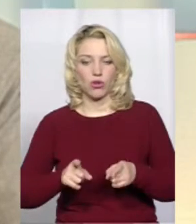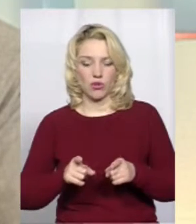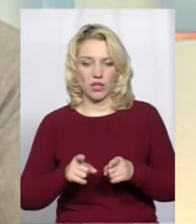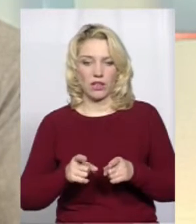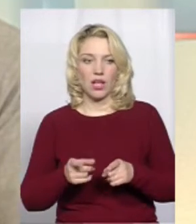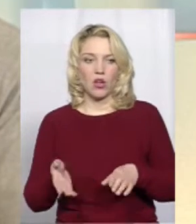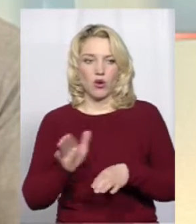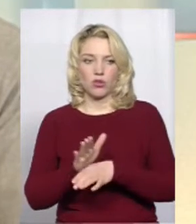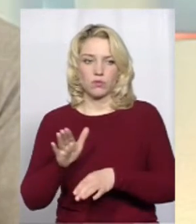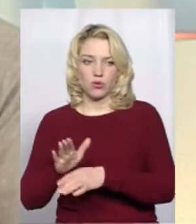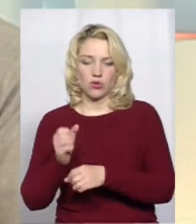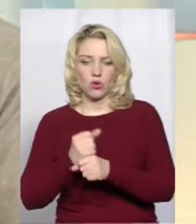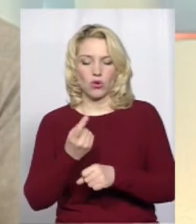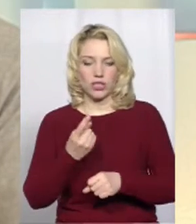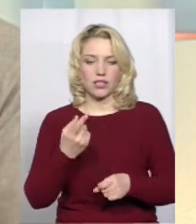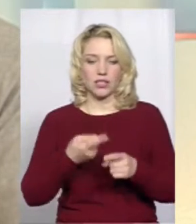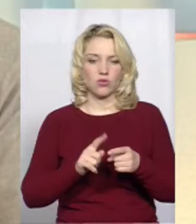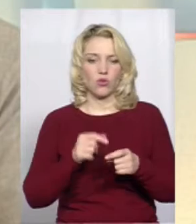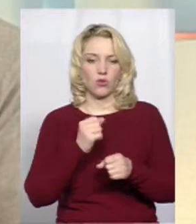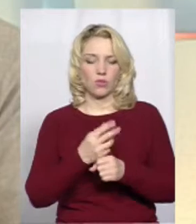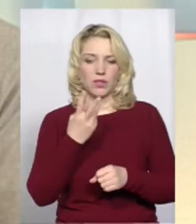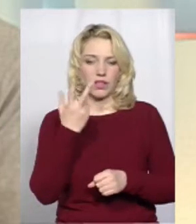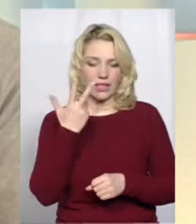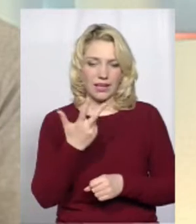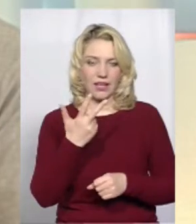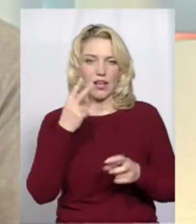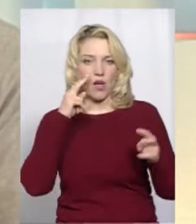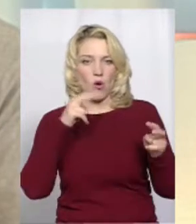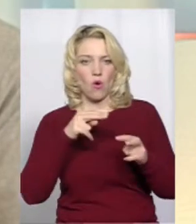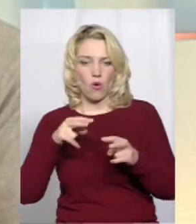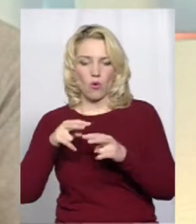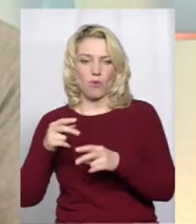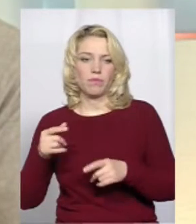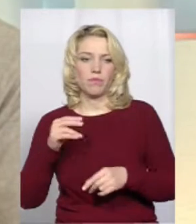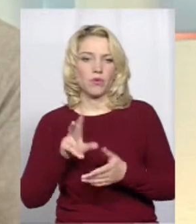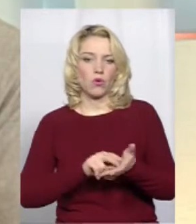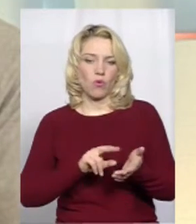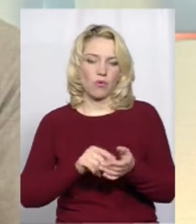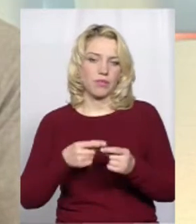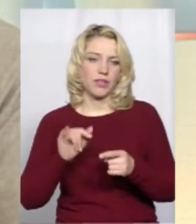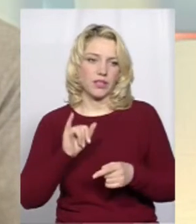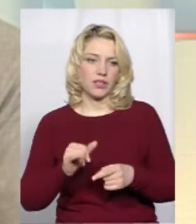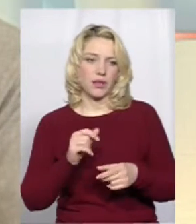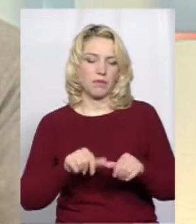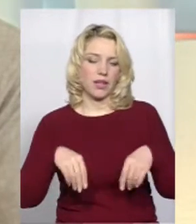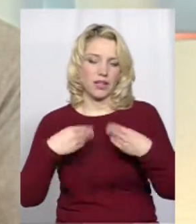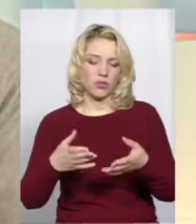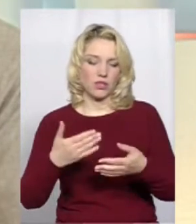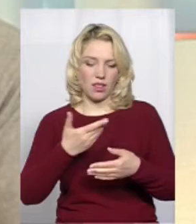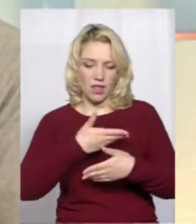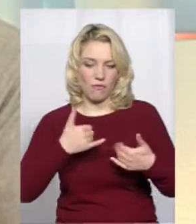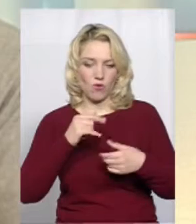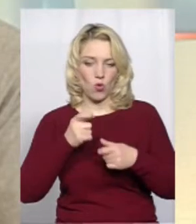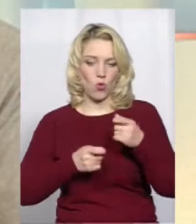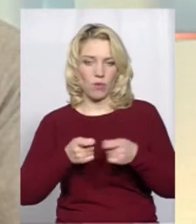один і з нього робиться три засвідчених адміністрацією копії і передаються вони нам в управління, де ми формуємо вже остаточний пакет,